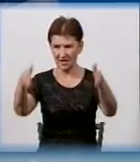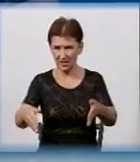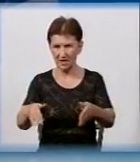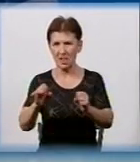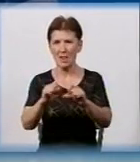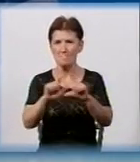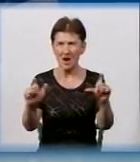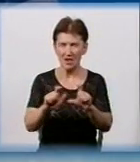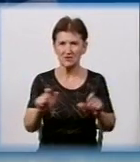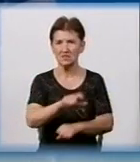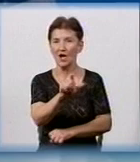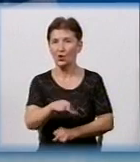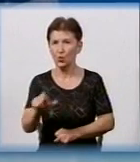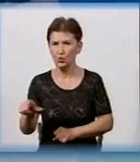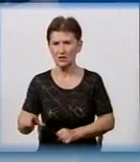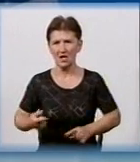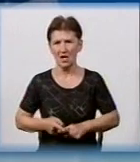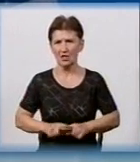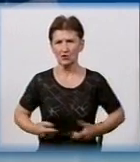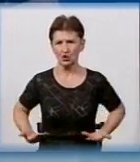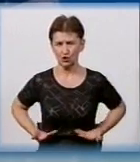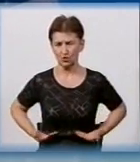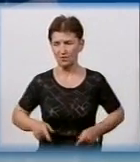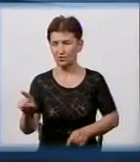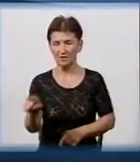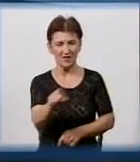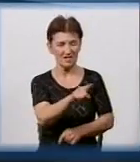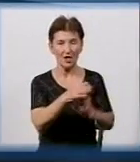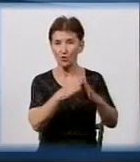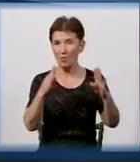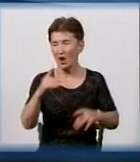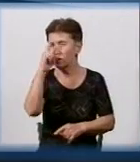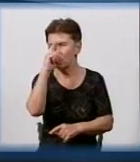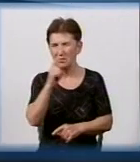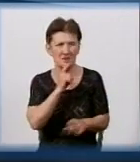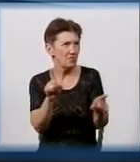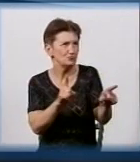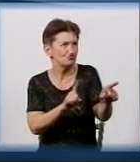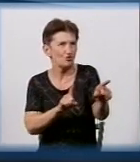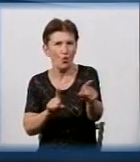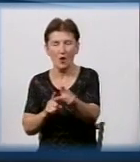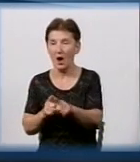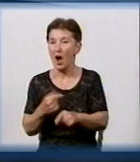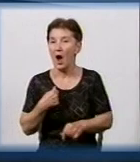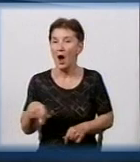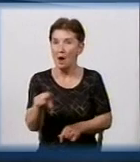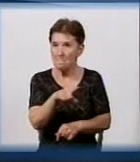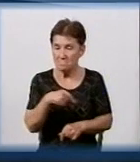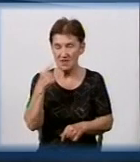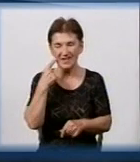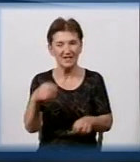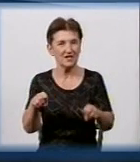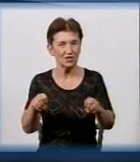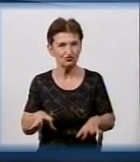Тобто люди, живущі в цих домах, вони навіть не розуміють, що це таке. Ми вирішили